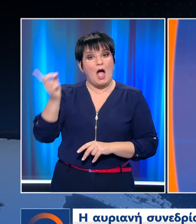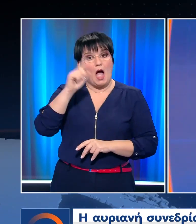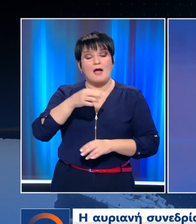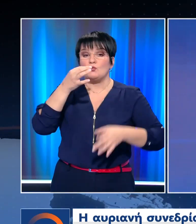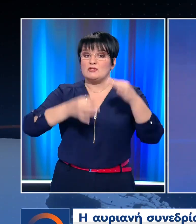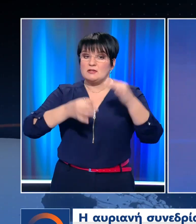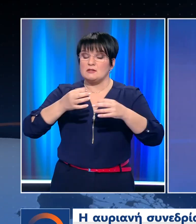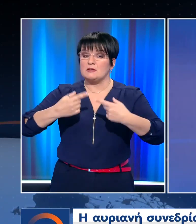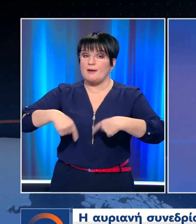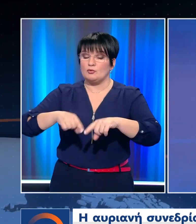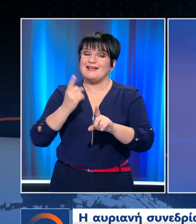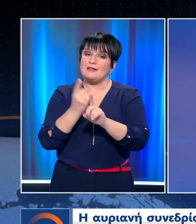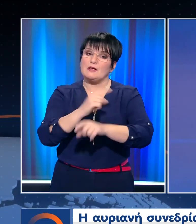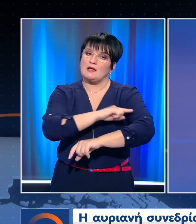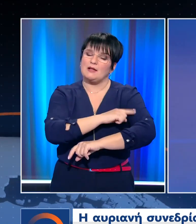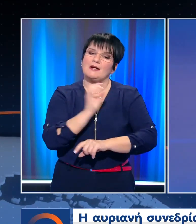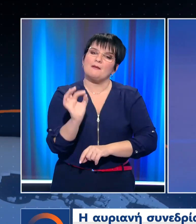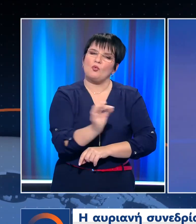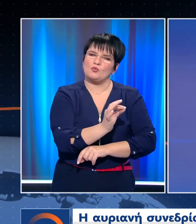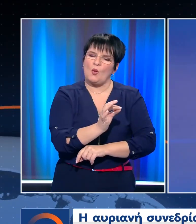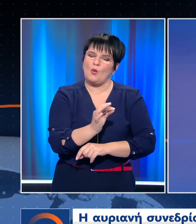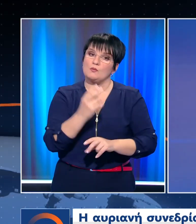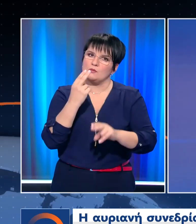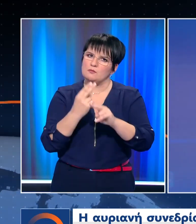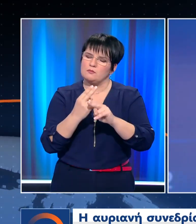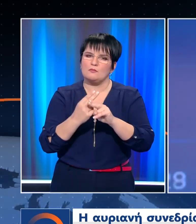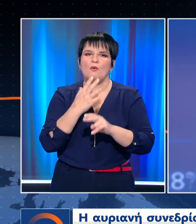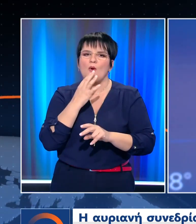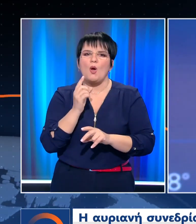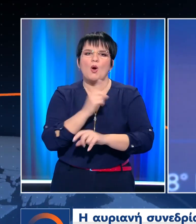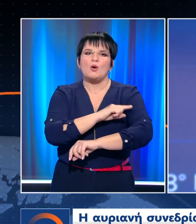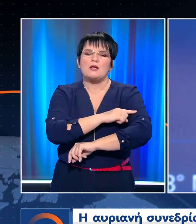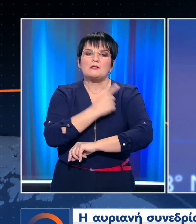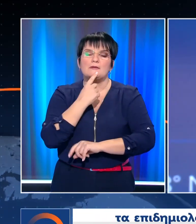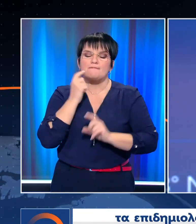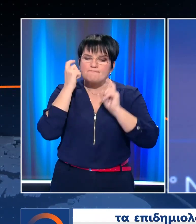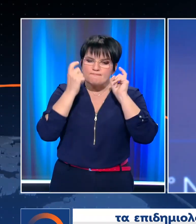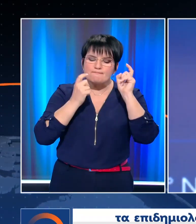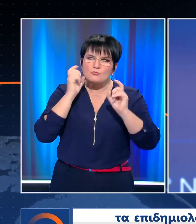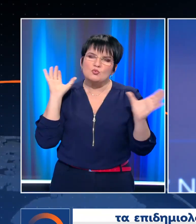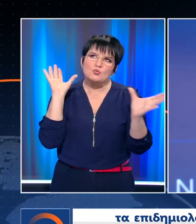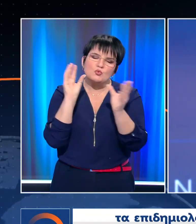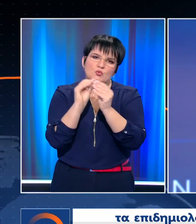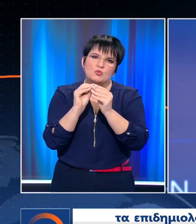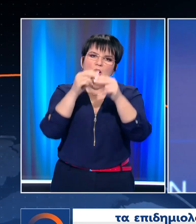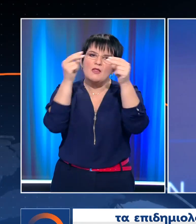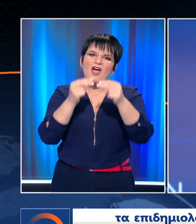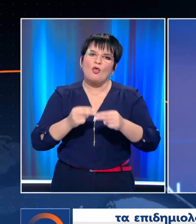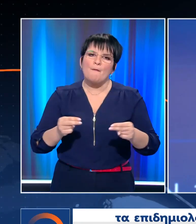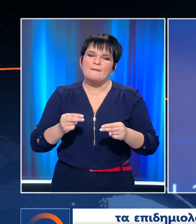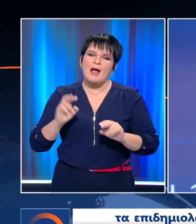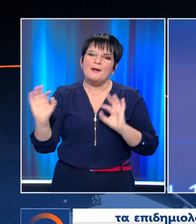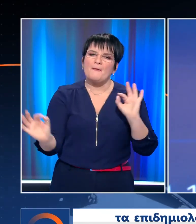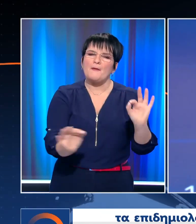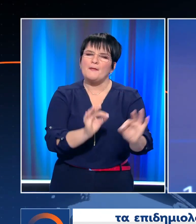συνεδρίαση της Επιτροπής Λοιμοξιολόγων αποκτά ιδιαίτερη βαρύτητα, καθώς οι ειδικοί καλούνται να εκτιμήσουν τα επιδημιολογικά δεδομένα και να